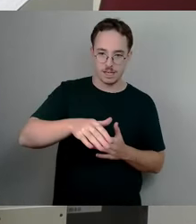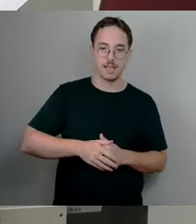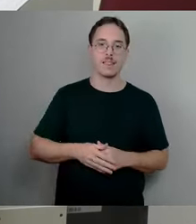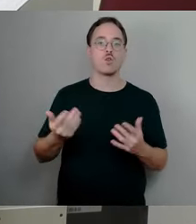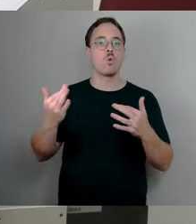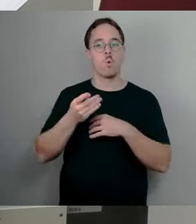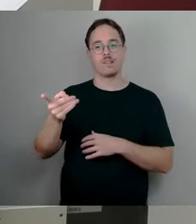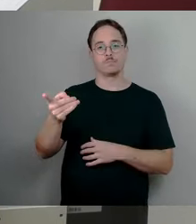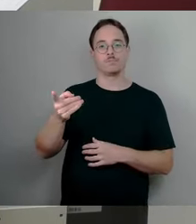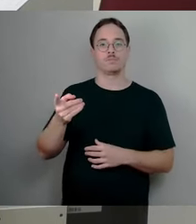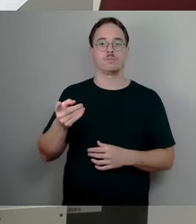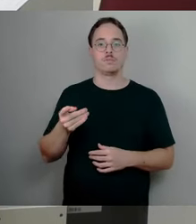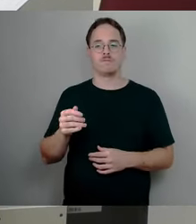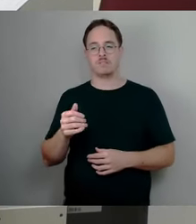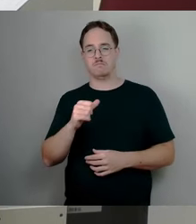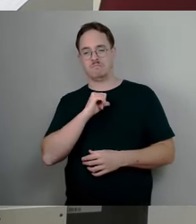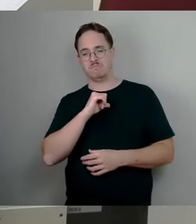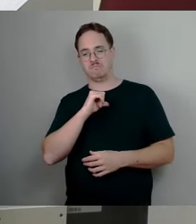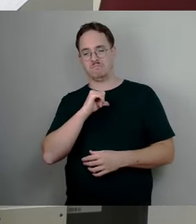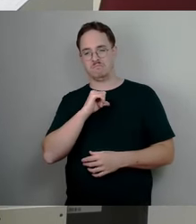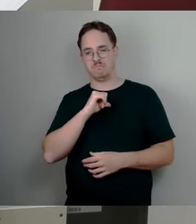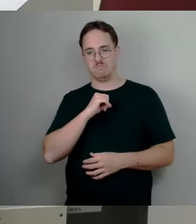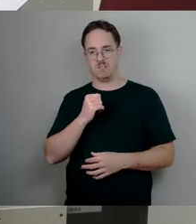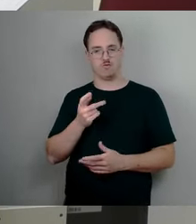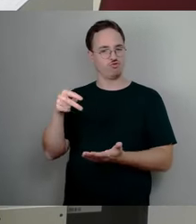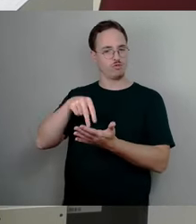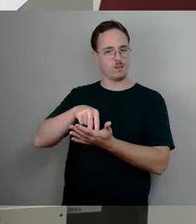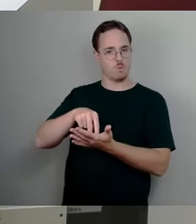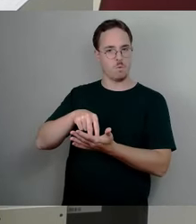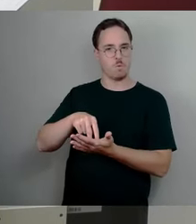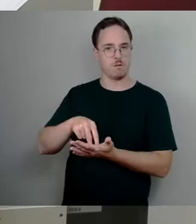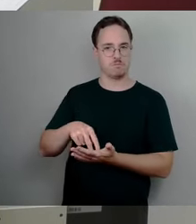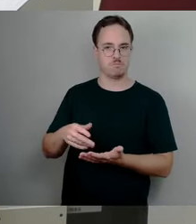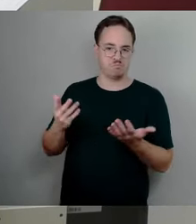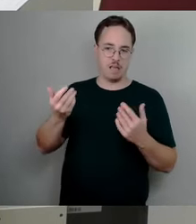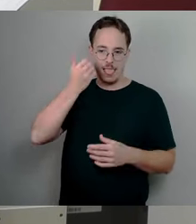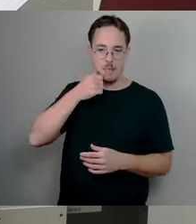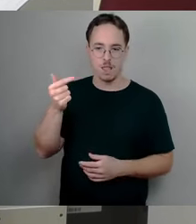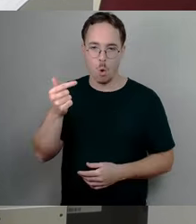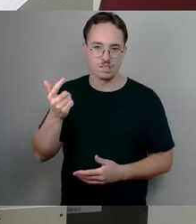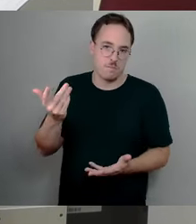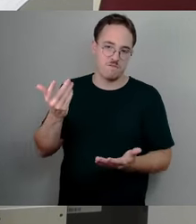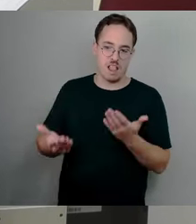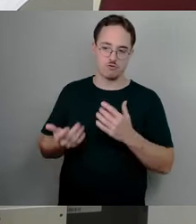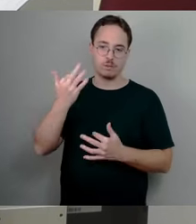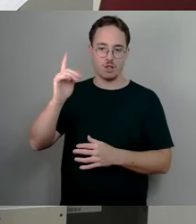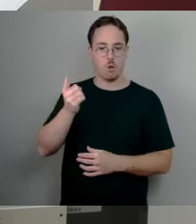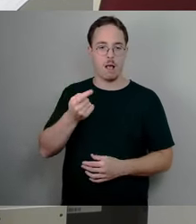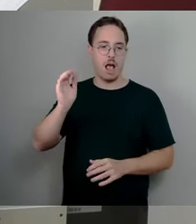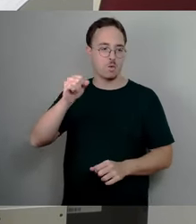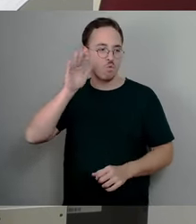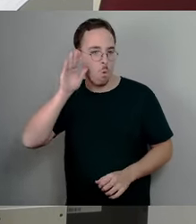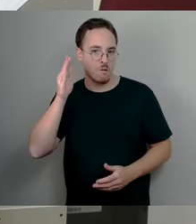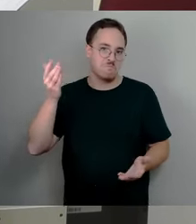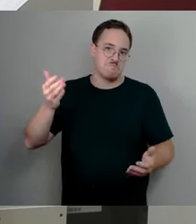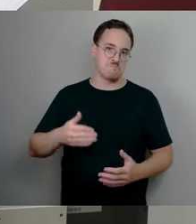seltsame Position, lieber Thorsten, aber okay, du kannst ja nachher noch mal zuhören. Aber ich finde es